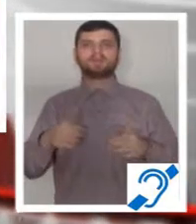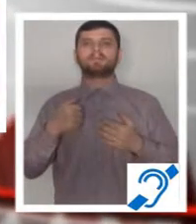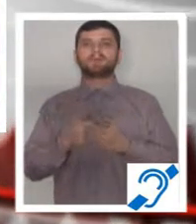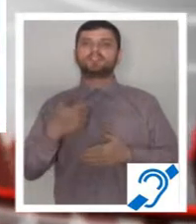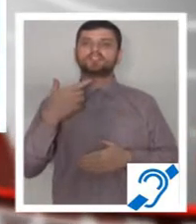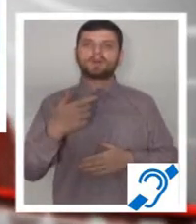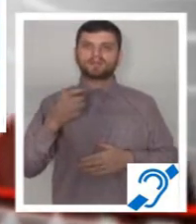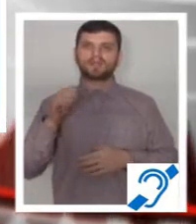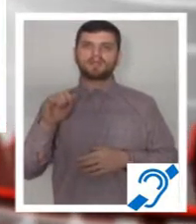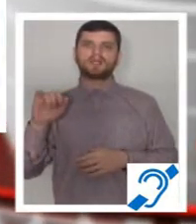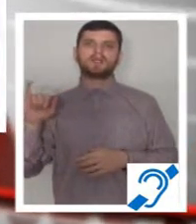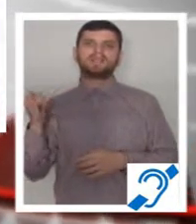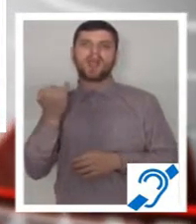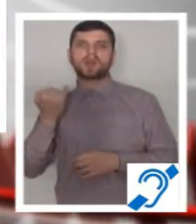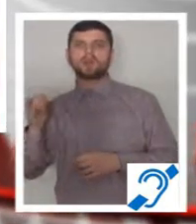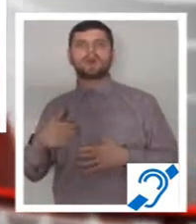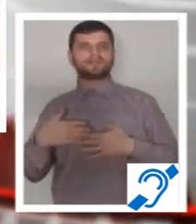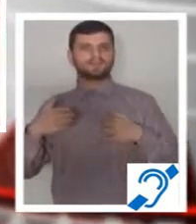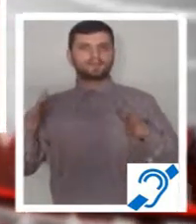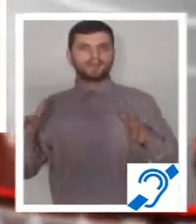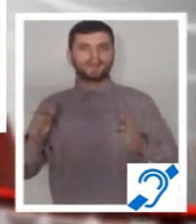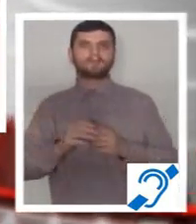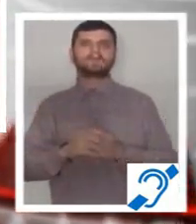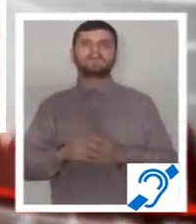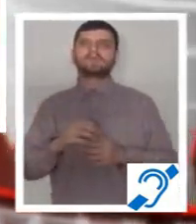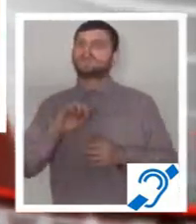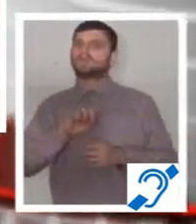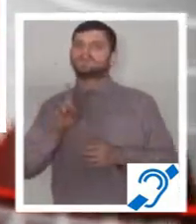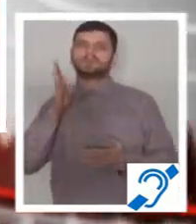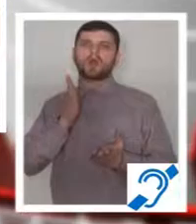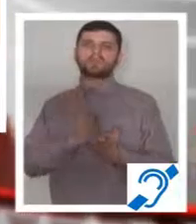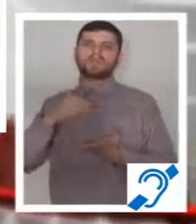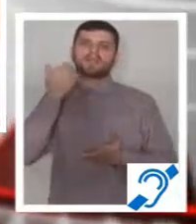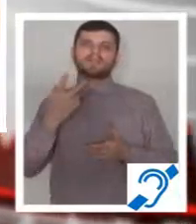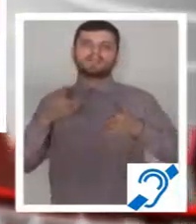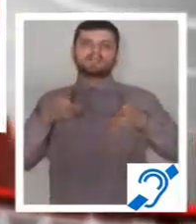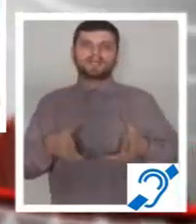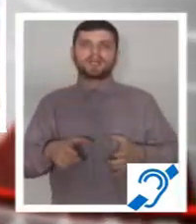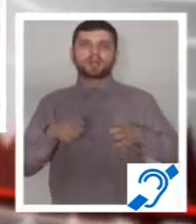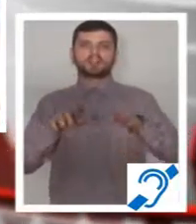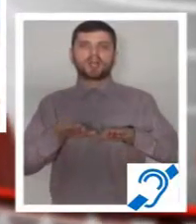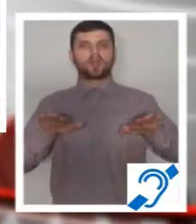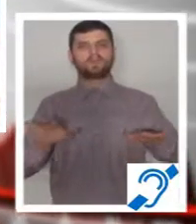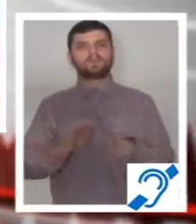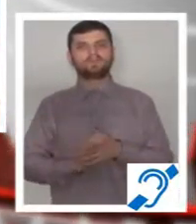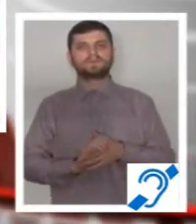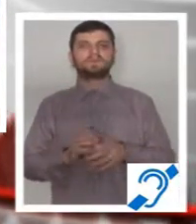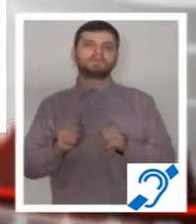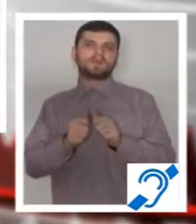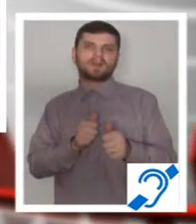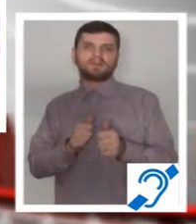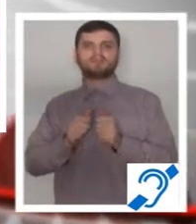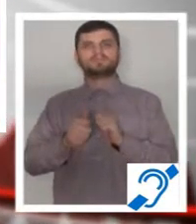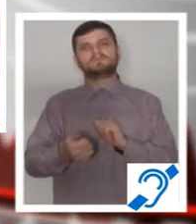Primăria nu a stabilit o zi exactă pentru închiderea Orășelului, urmând ca în jurul datei precizate să fie închis mai devreme sau mai târziu, în funcție de succesul